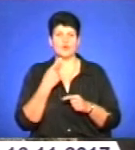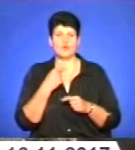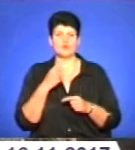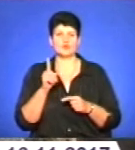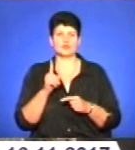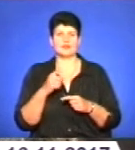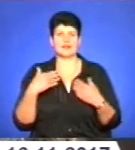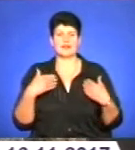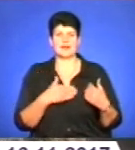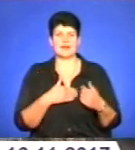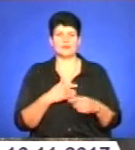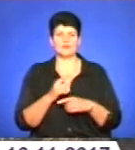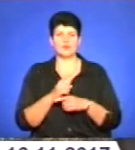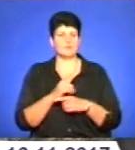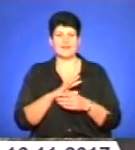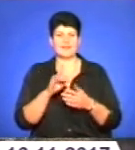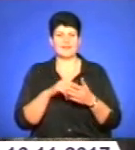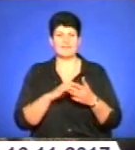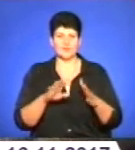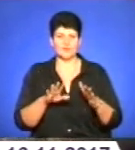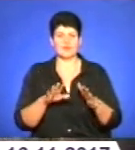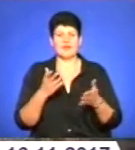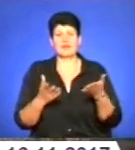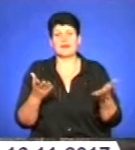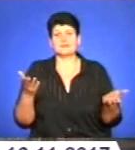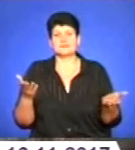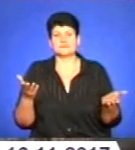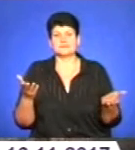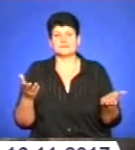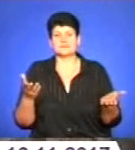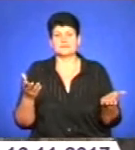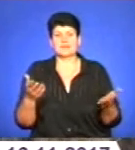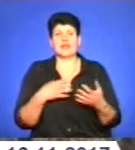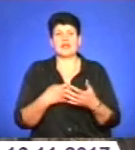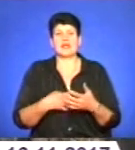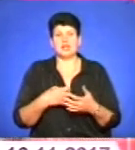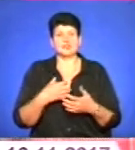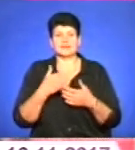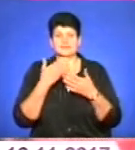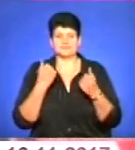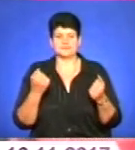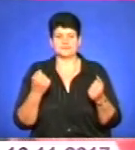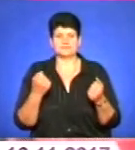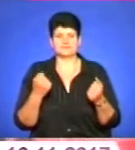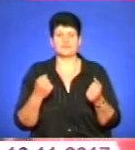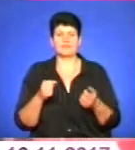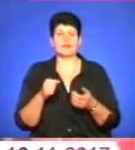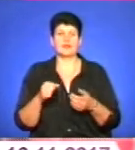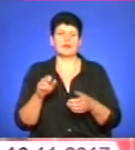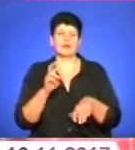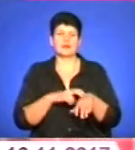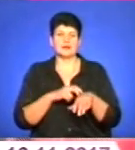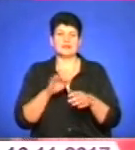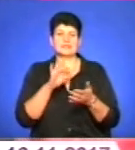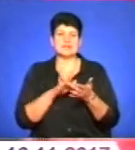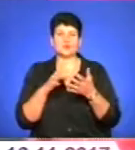легені в нормі. Тому я не вірю, але кашляти не кашлюємо. Лікар Центру здоров'я Андрій